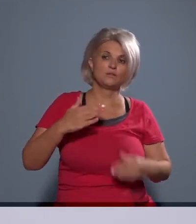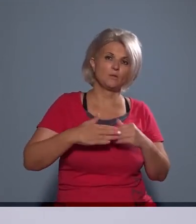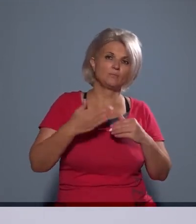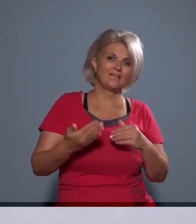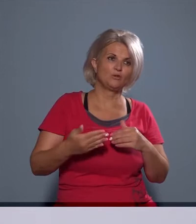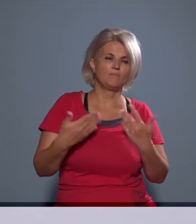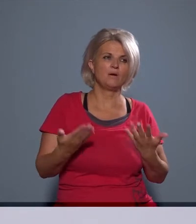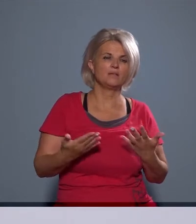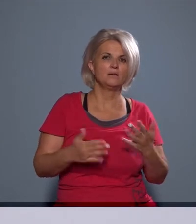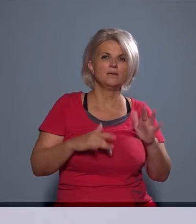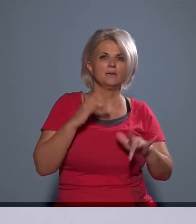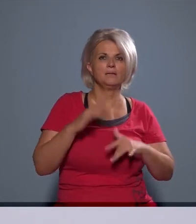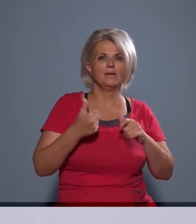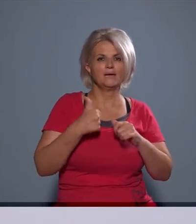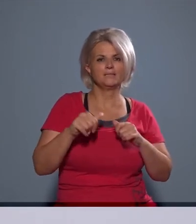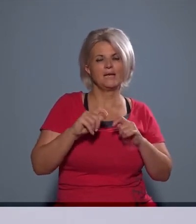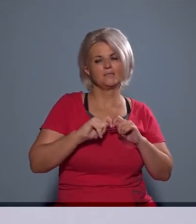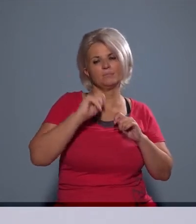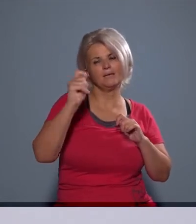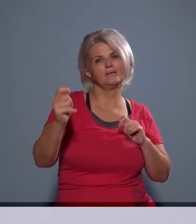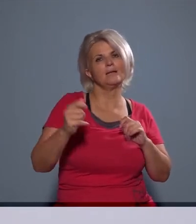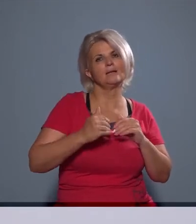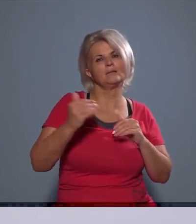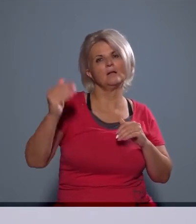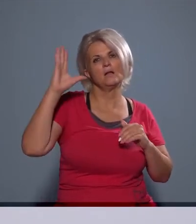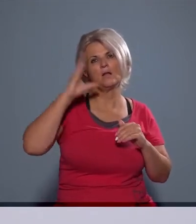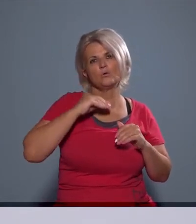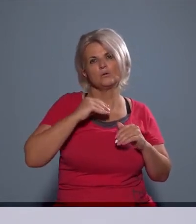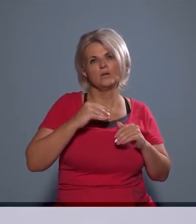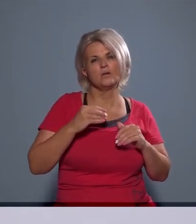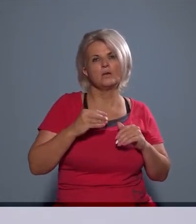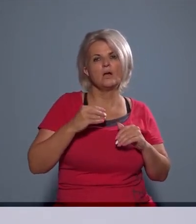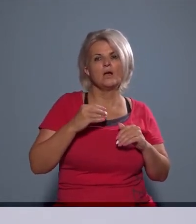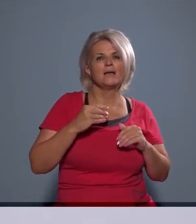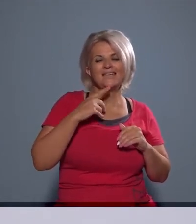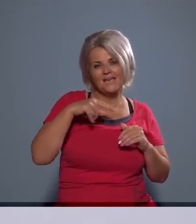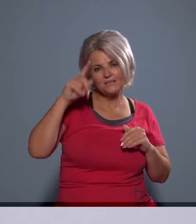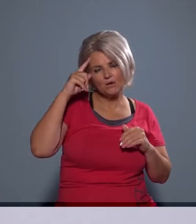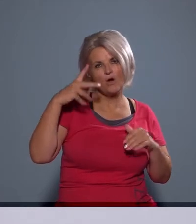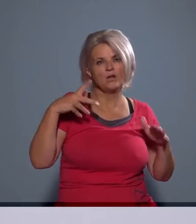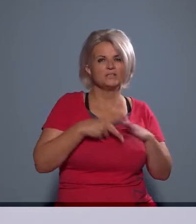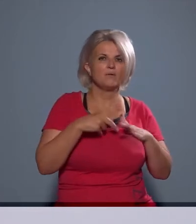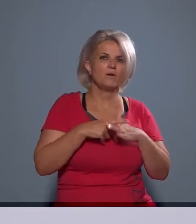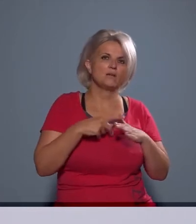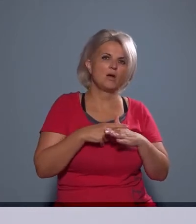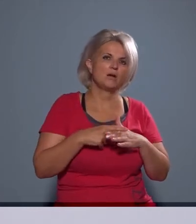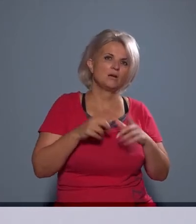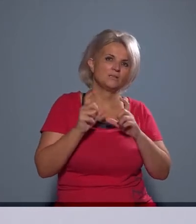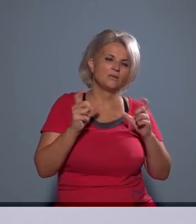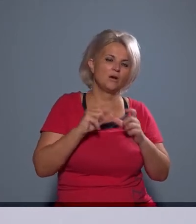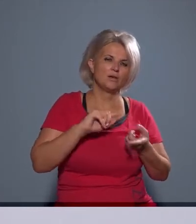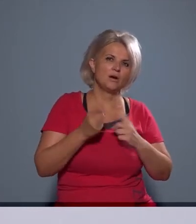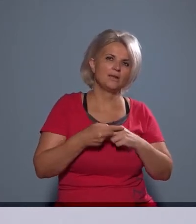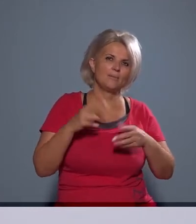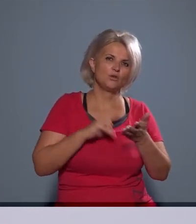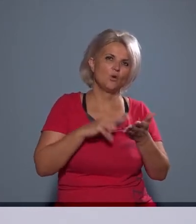személy szerint, vagy a szomszédomat, vagy a néhány száz méterrel odéblakót mennyire zavarja akár az éjszakai nyugalmában, akár a nappali tevékenységében